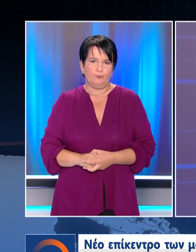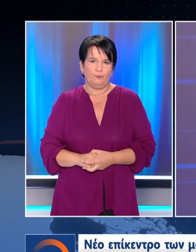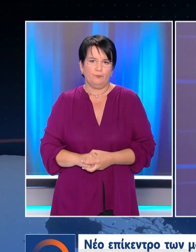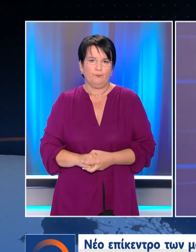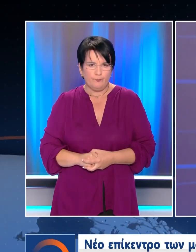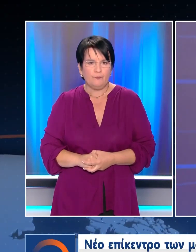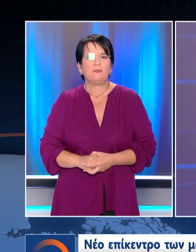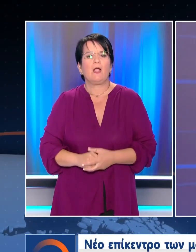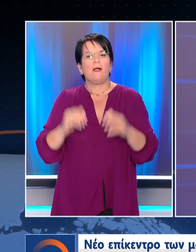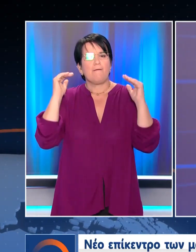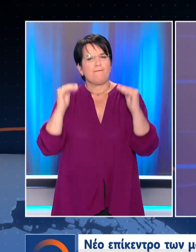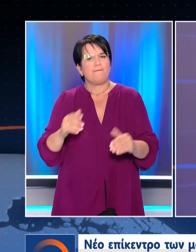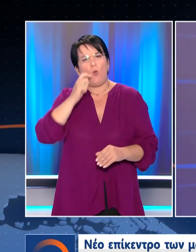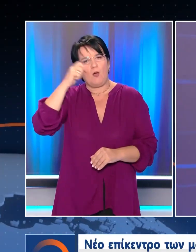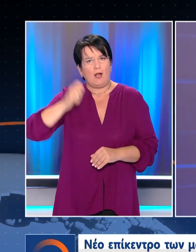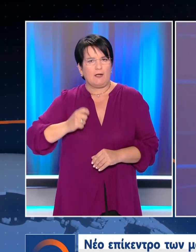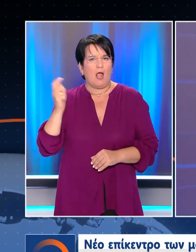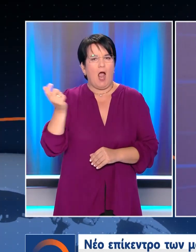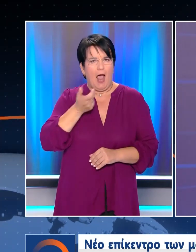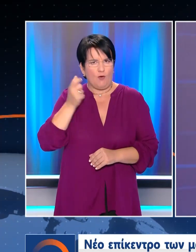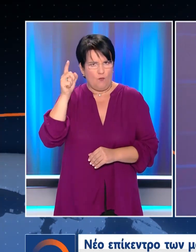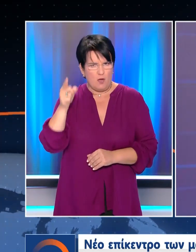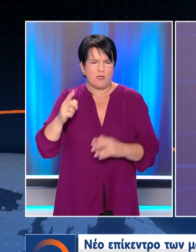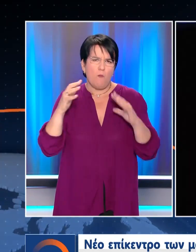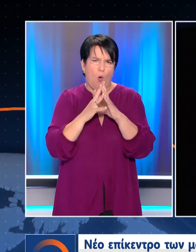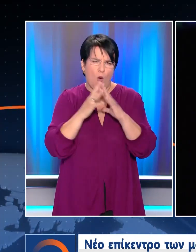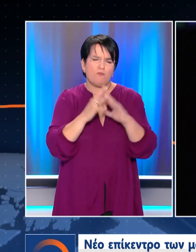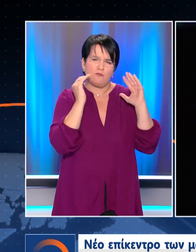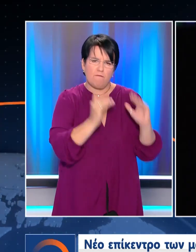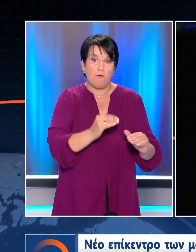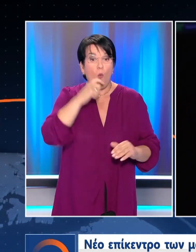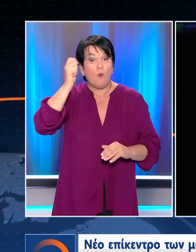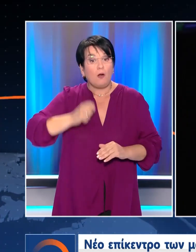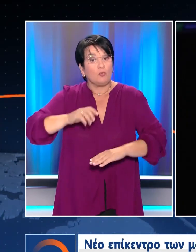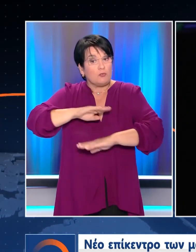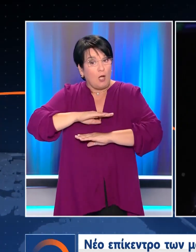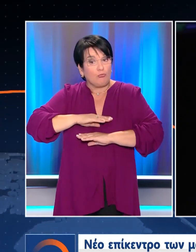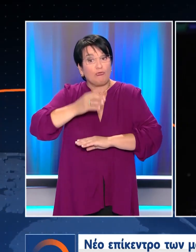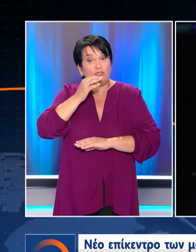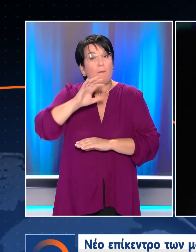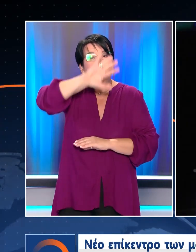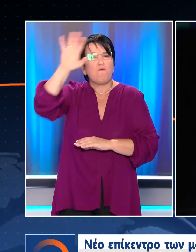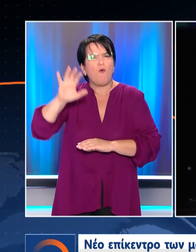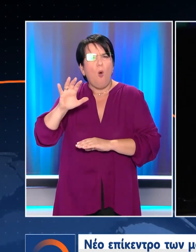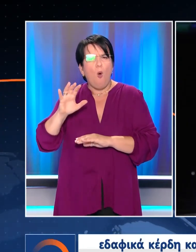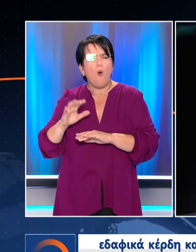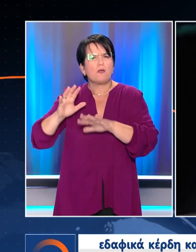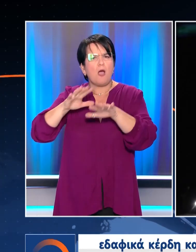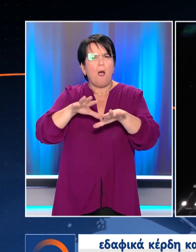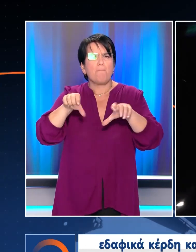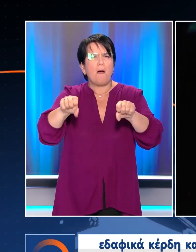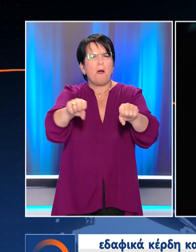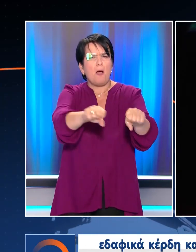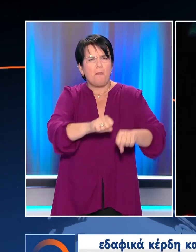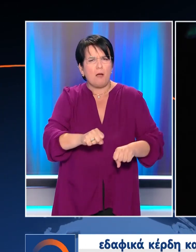επίκεντρο των μαχών Στην Ουκρανία το Χάρκοβο Οι Ουκρανικές δυνάμεις ανακοινώνουν Ότι προελάβουν στα βόρεια Με σημαντικά εδάφη